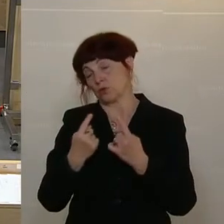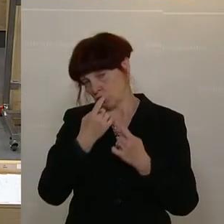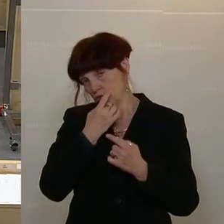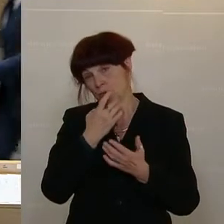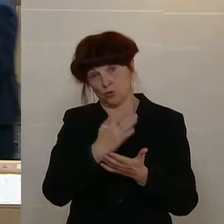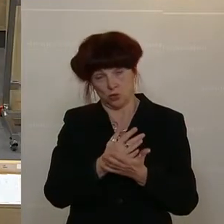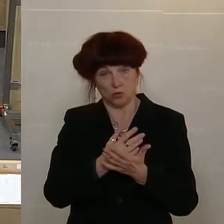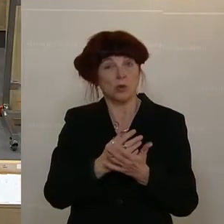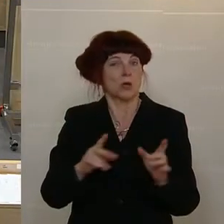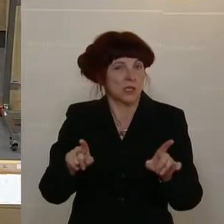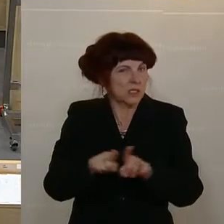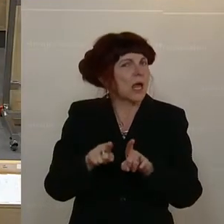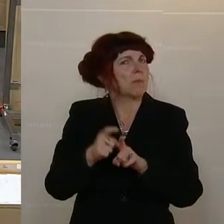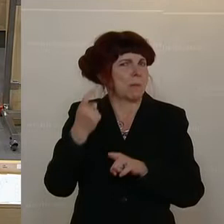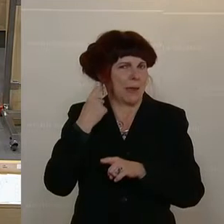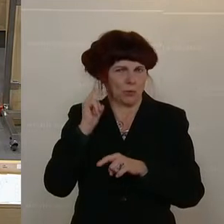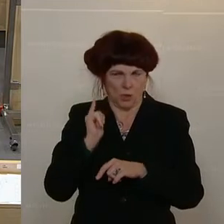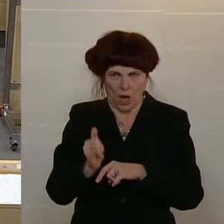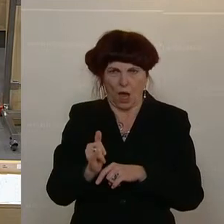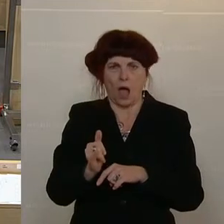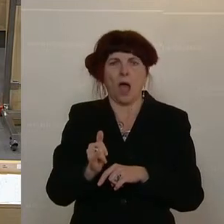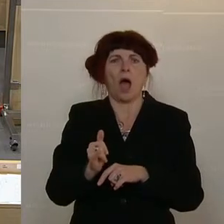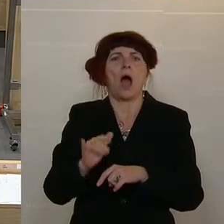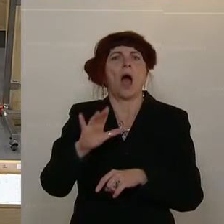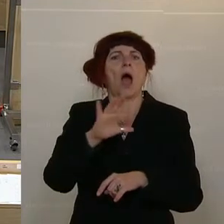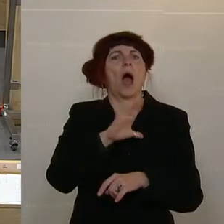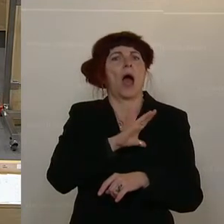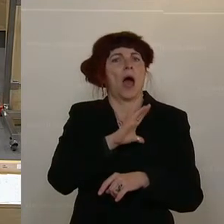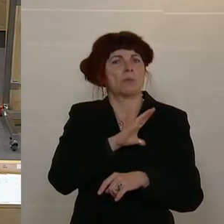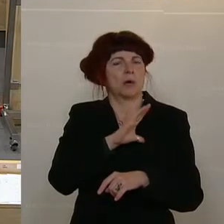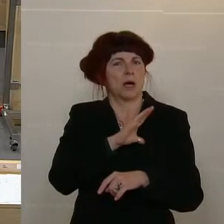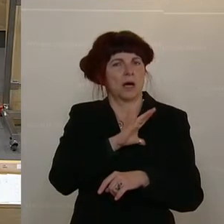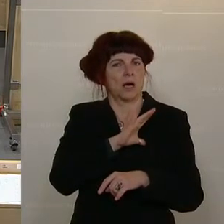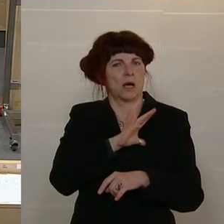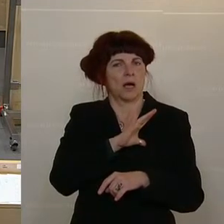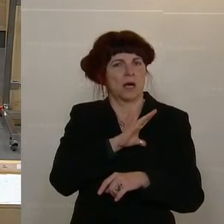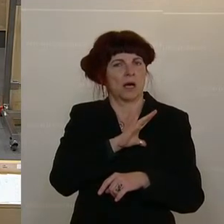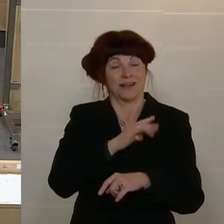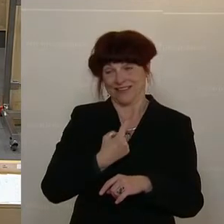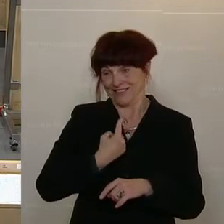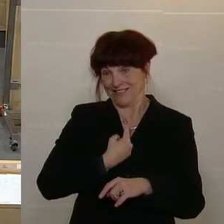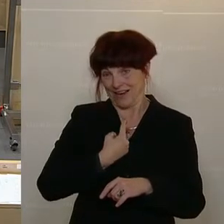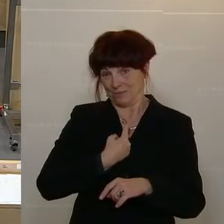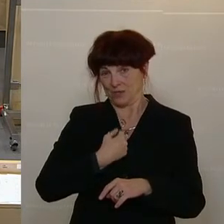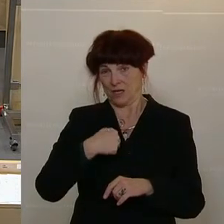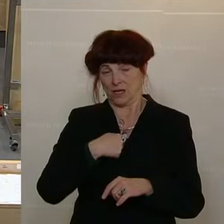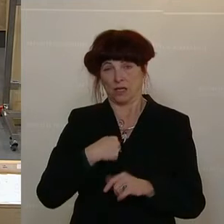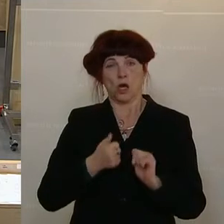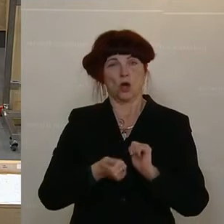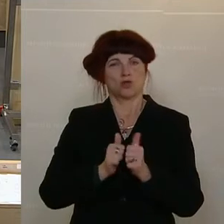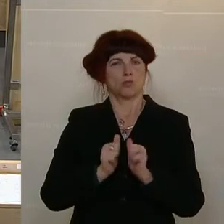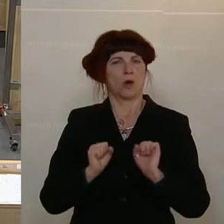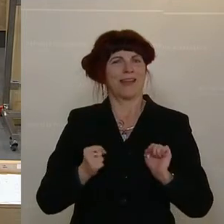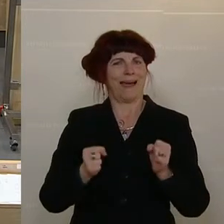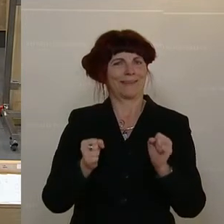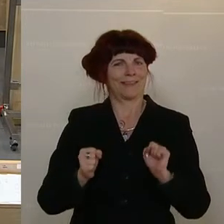das teilen wir auch grundsätzlich. Aber als selbst sportaktiver Mensch